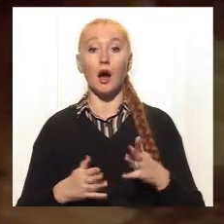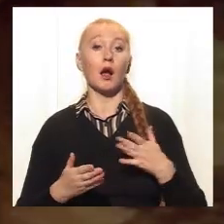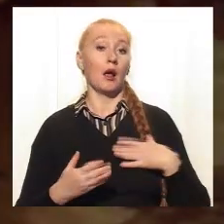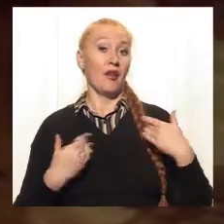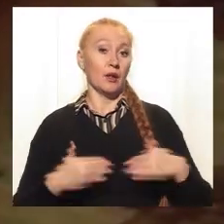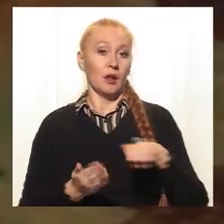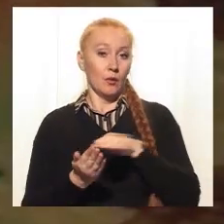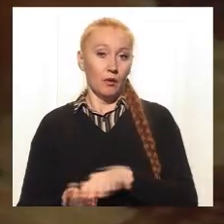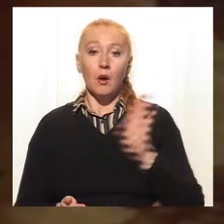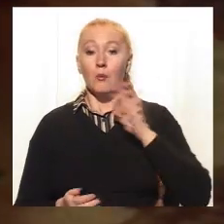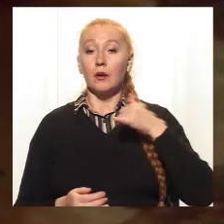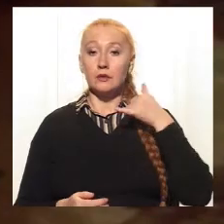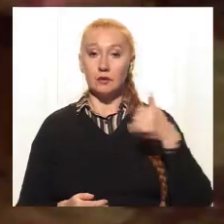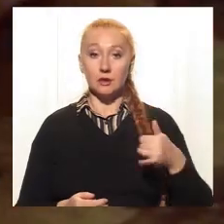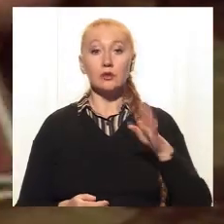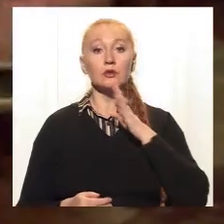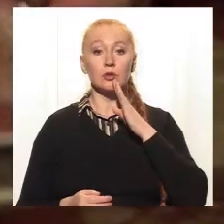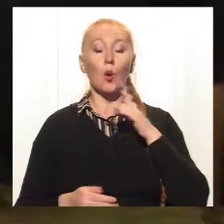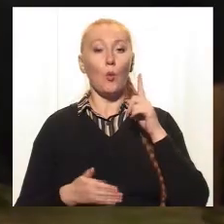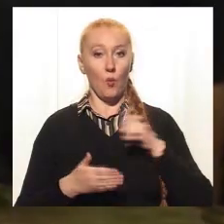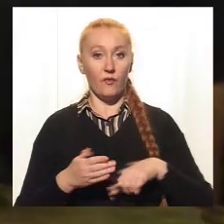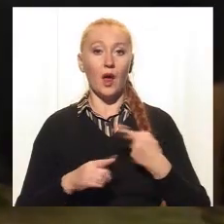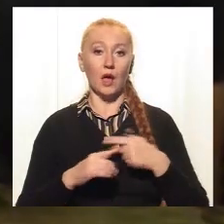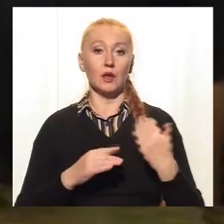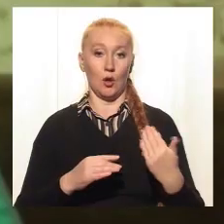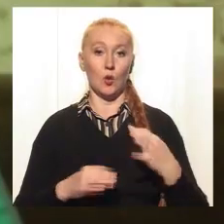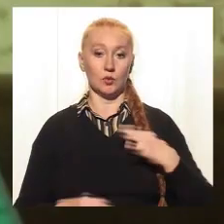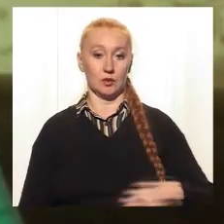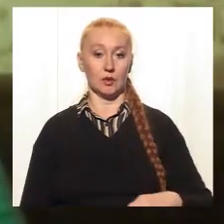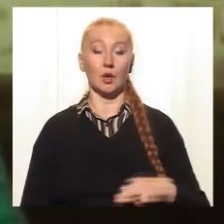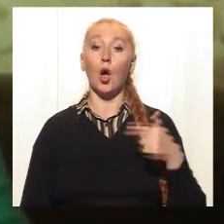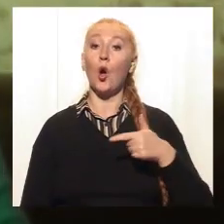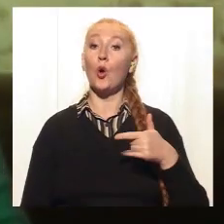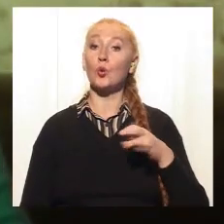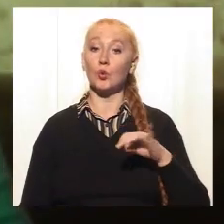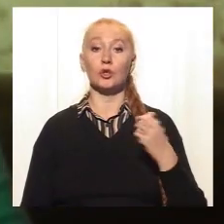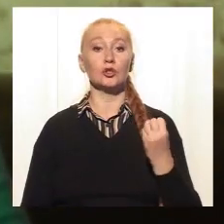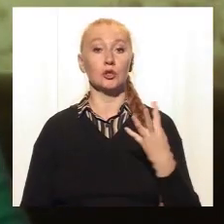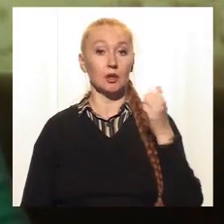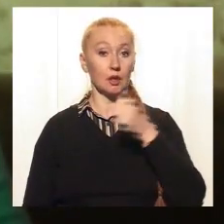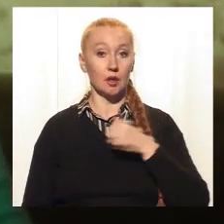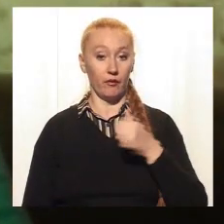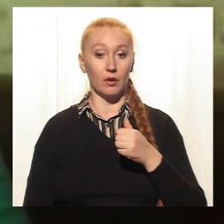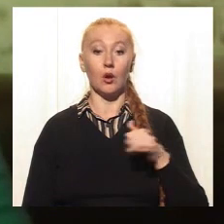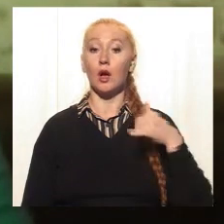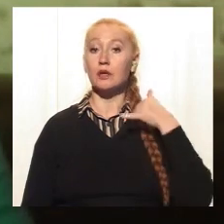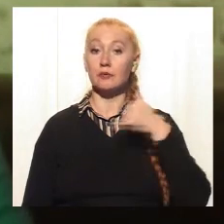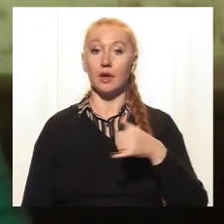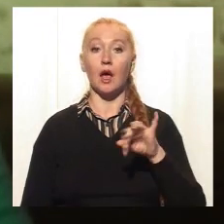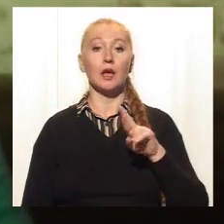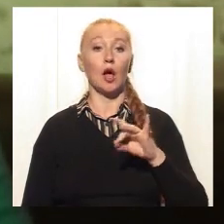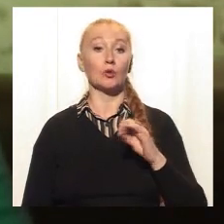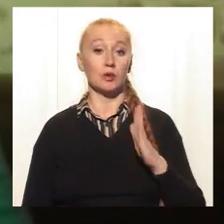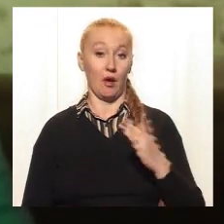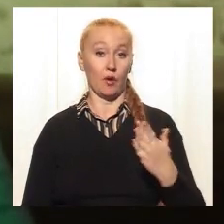поховали, матері зателефонували. Жінка переконана – це був її син. У грудні 2014 року дзвонив Ярослав.